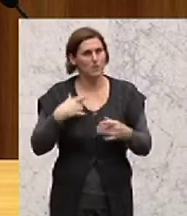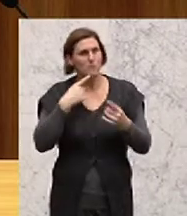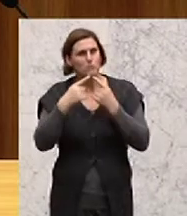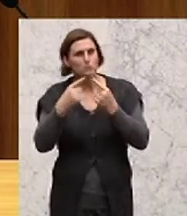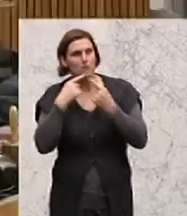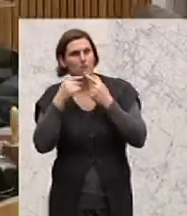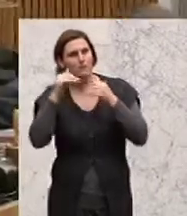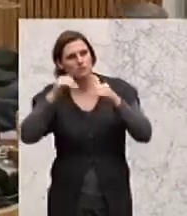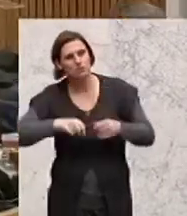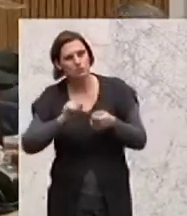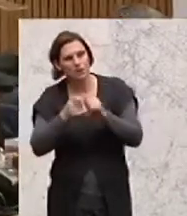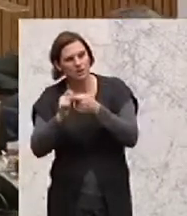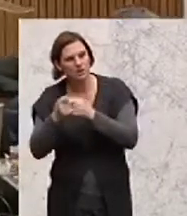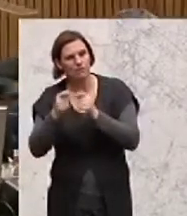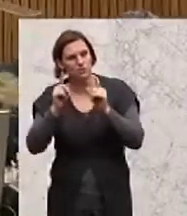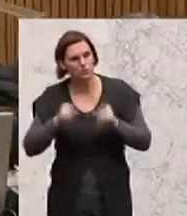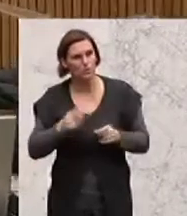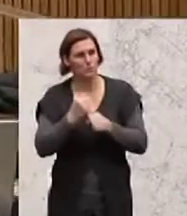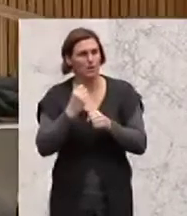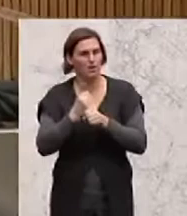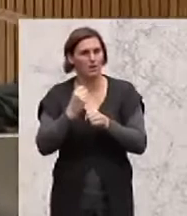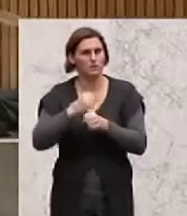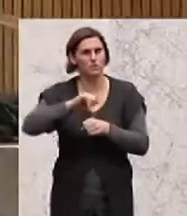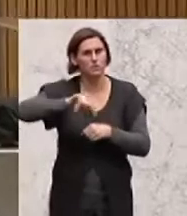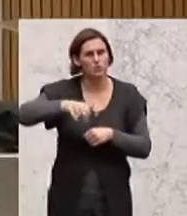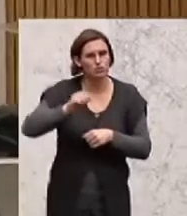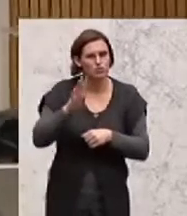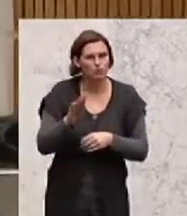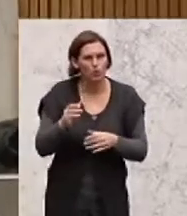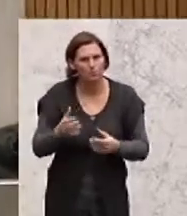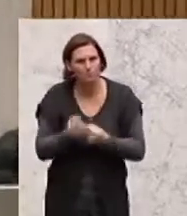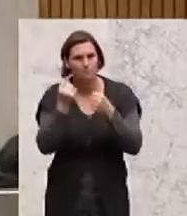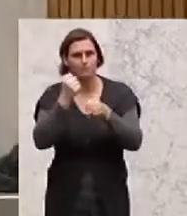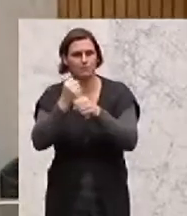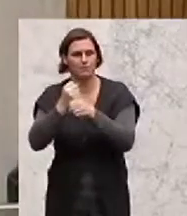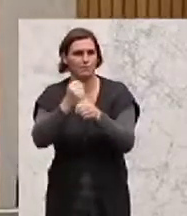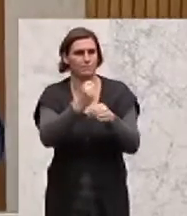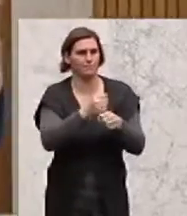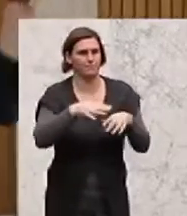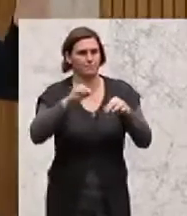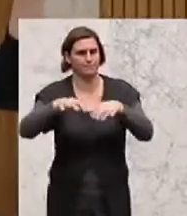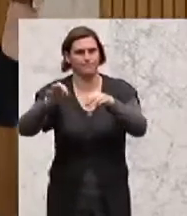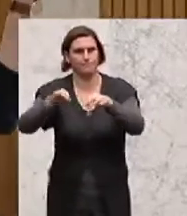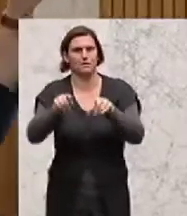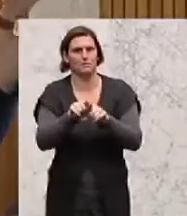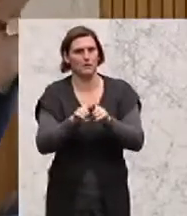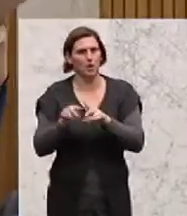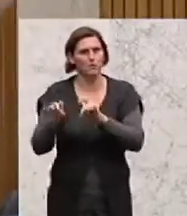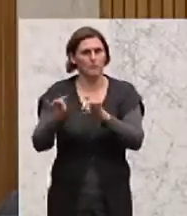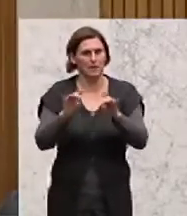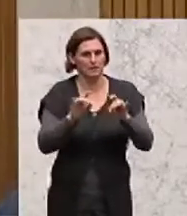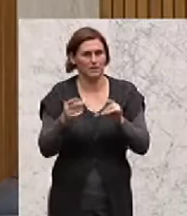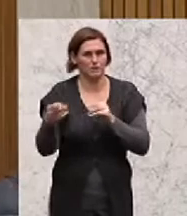muss oder passieren sollte, um Jobs zu schaffen, um zu garantieren und zu gewährleisten, dass Menschen in die Erwerbstätigkeit